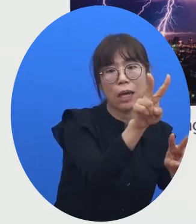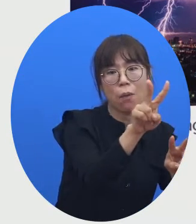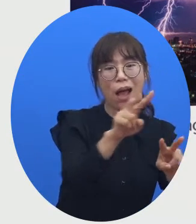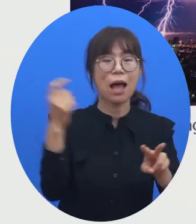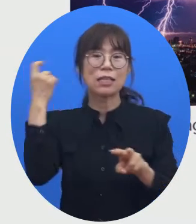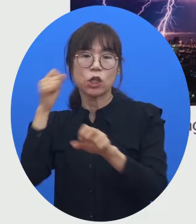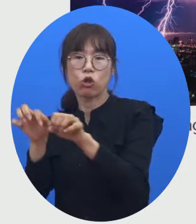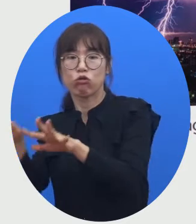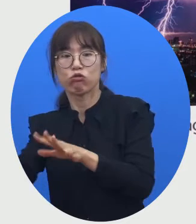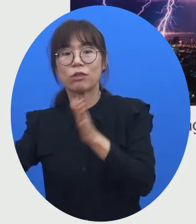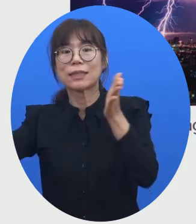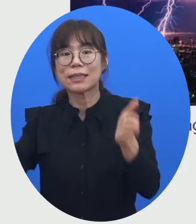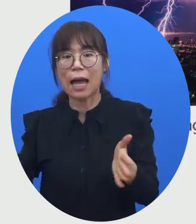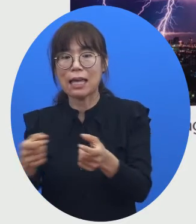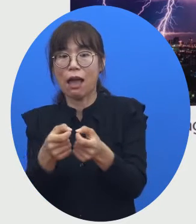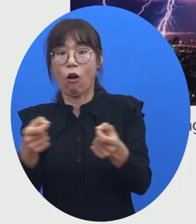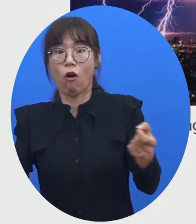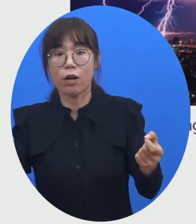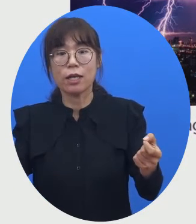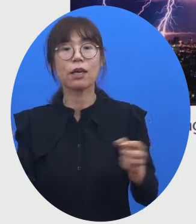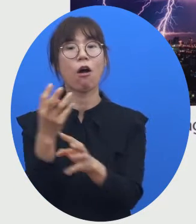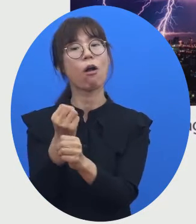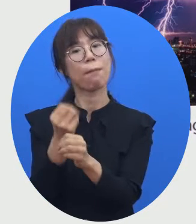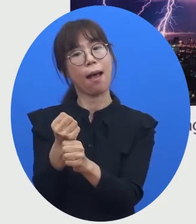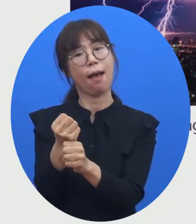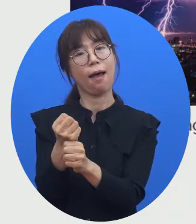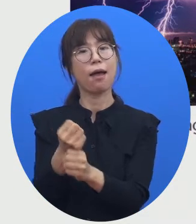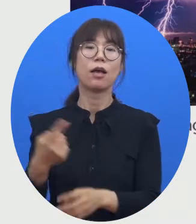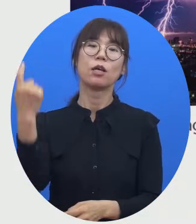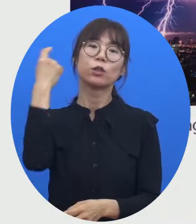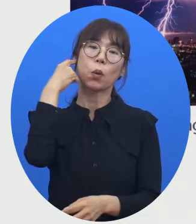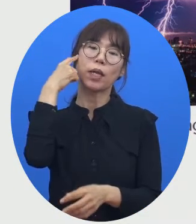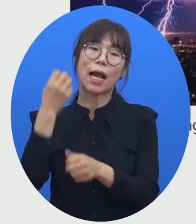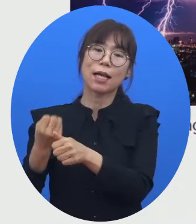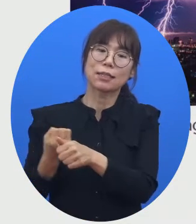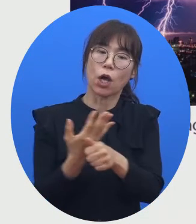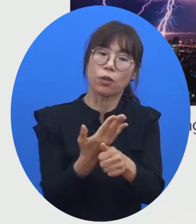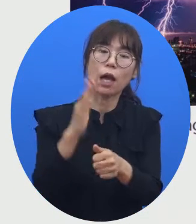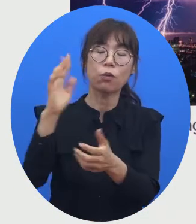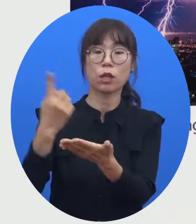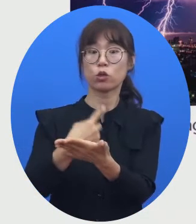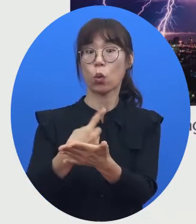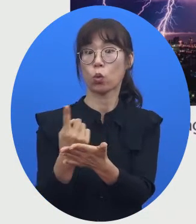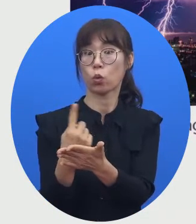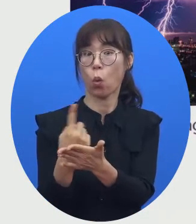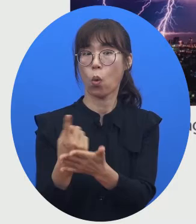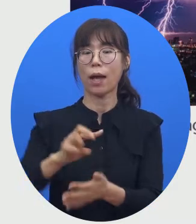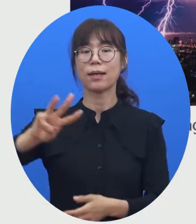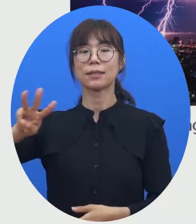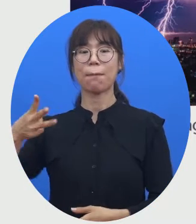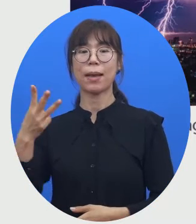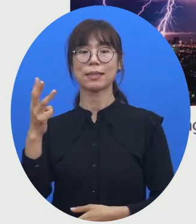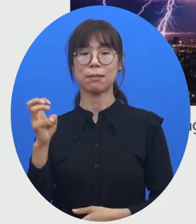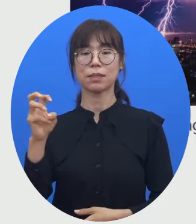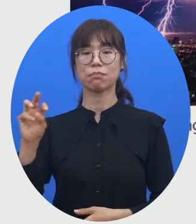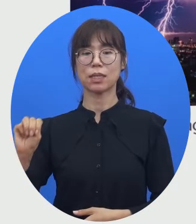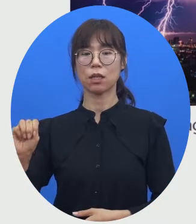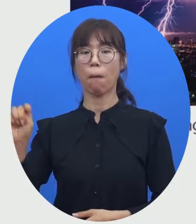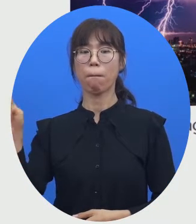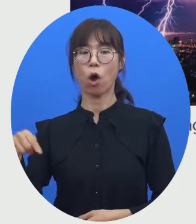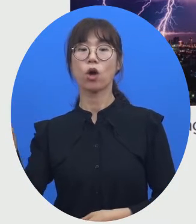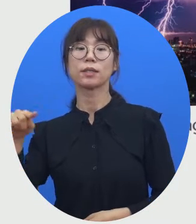아시겠습니까? 소리가 전달되는 속력이 1초에 330미터 퍼 세크인데